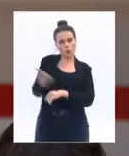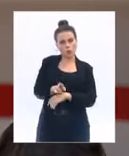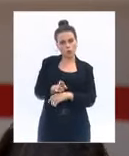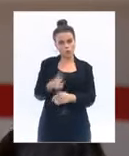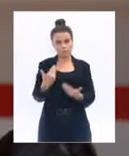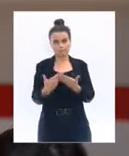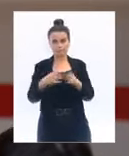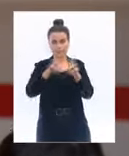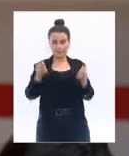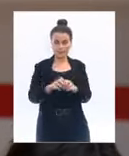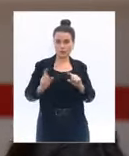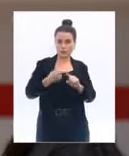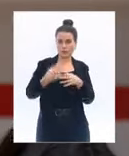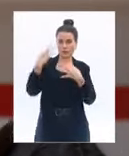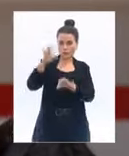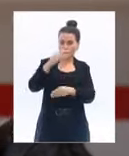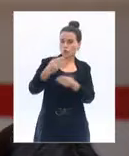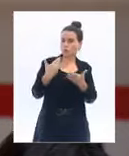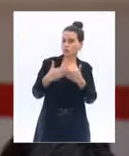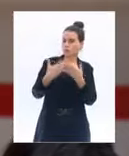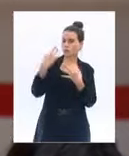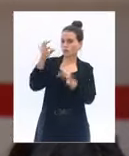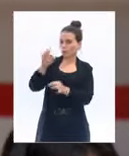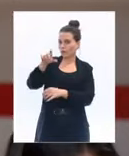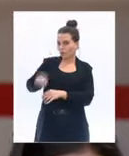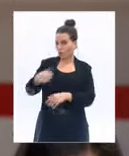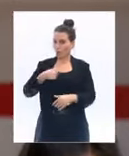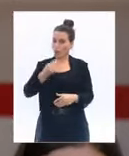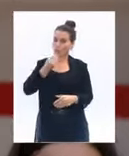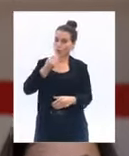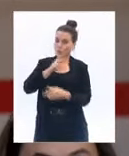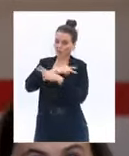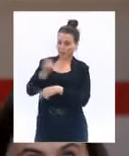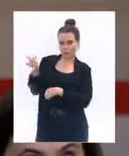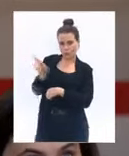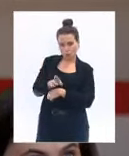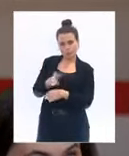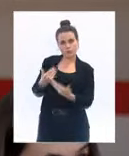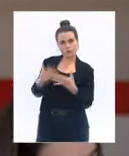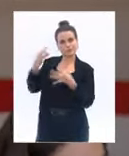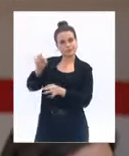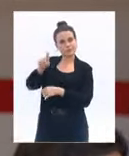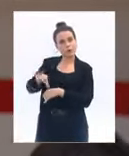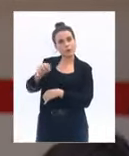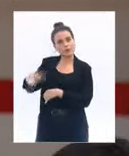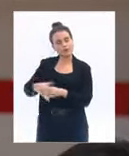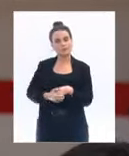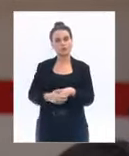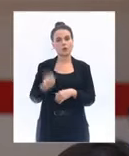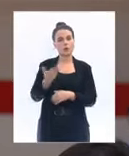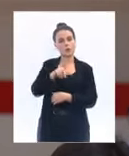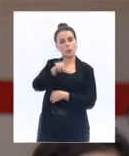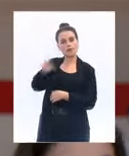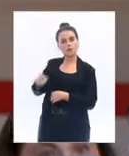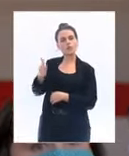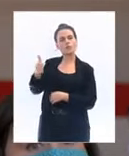spécifique ou en tout cas, un justificatif pour prouver qu'il s'agit bien d'un retour de vacances ? Autre question, vous parlez